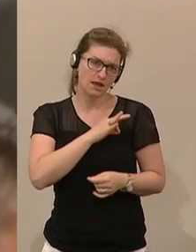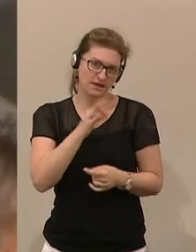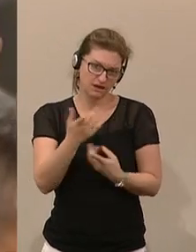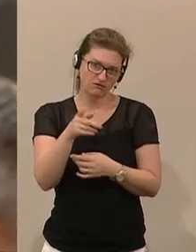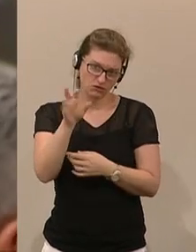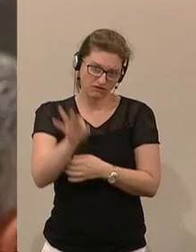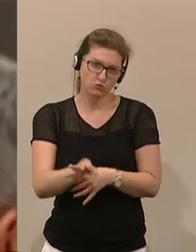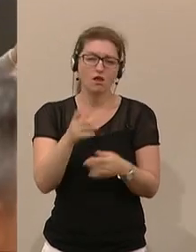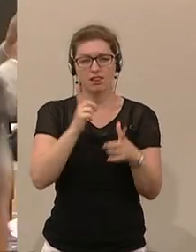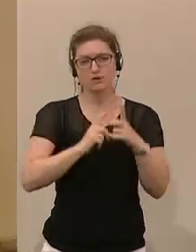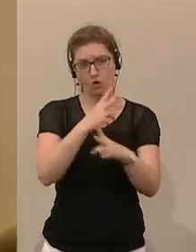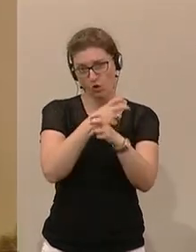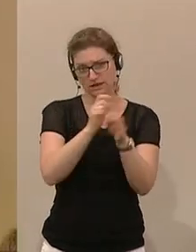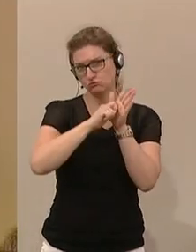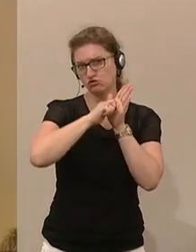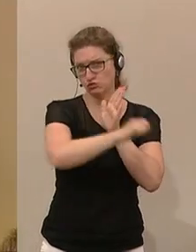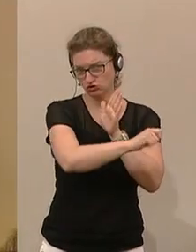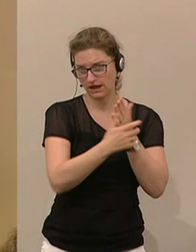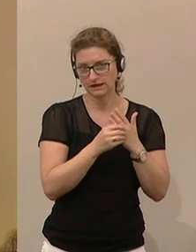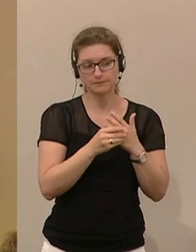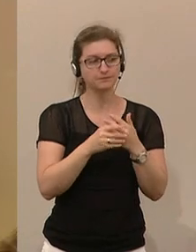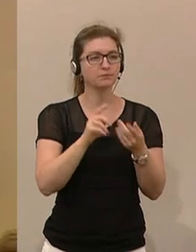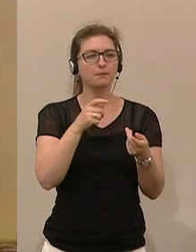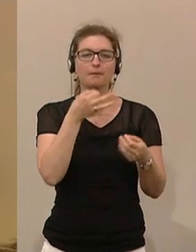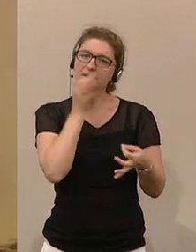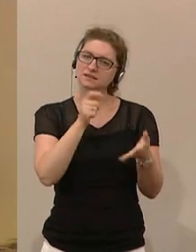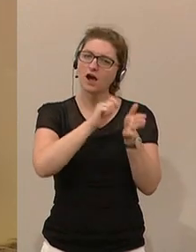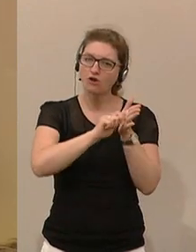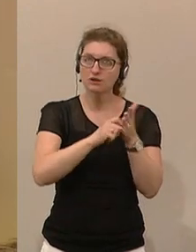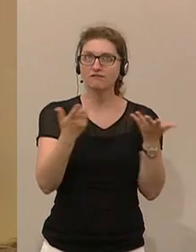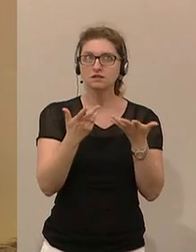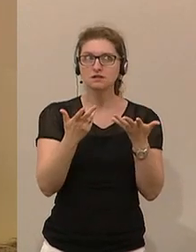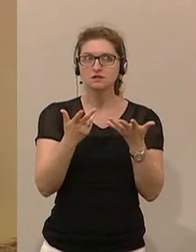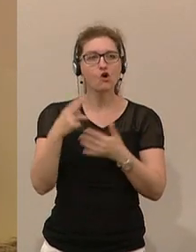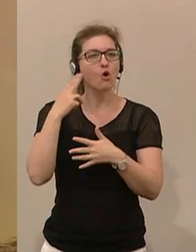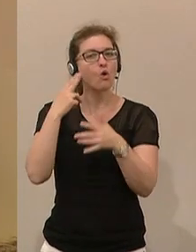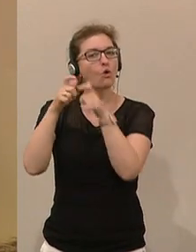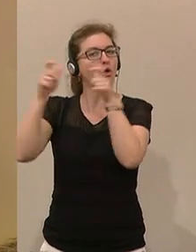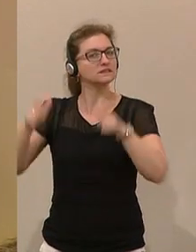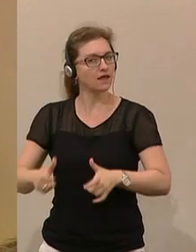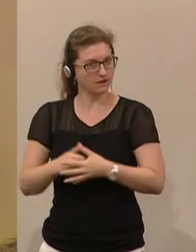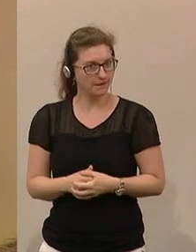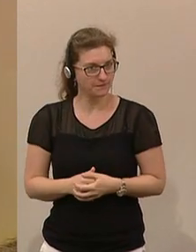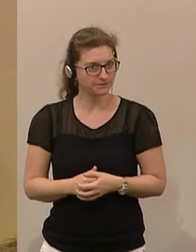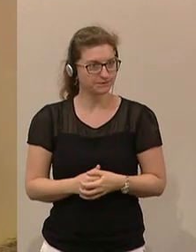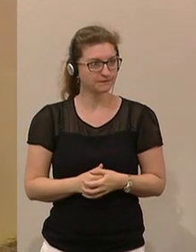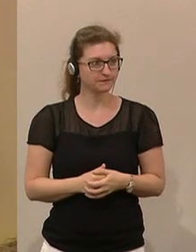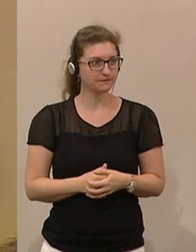durchstrecken. Schreiben wir her, Konzerne, weil es um